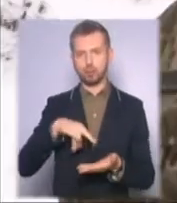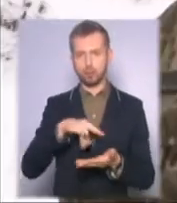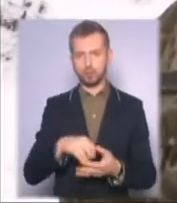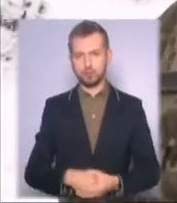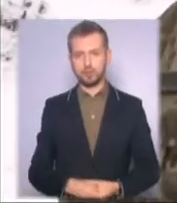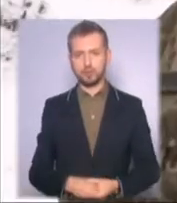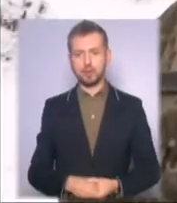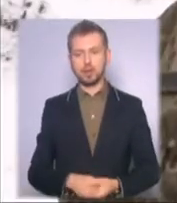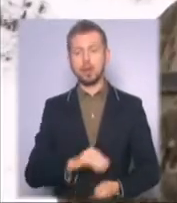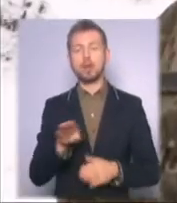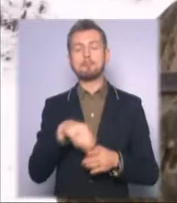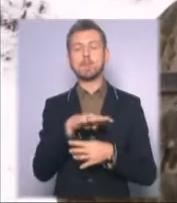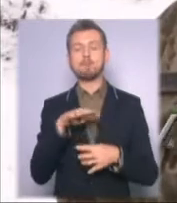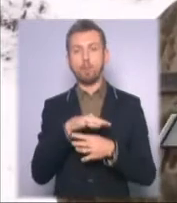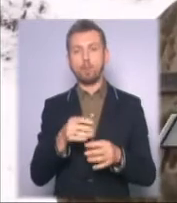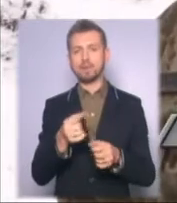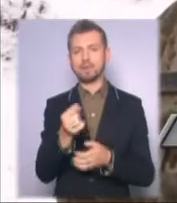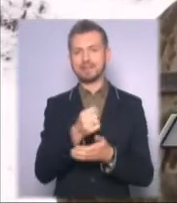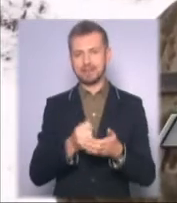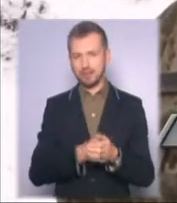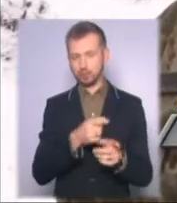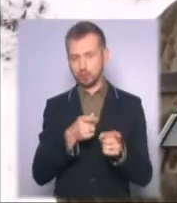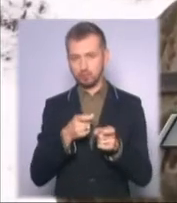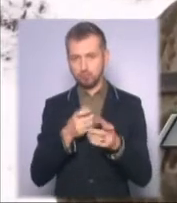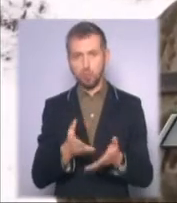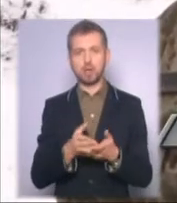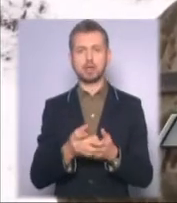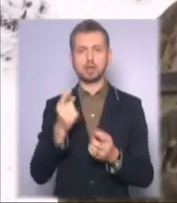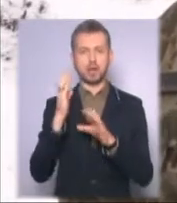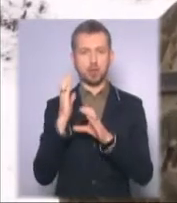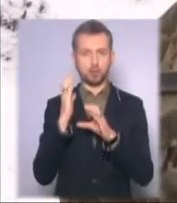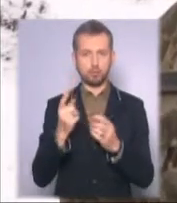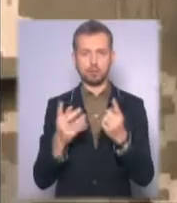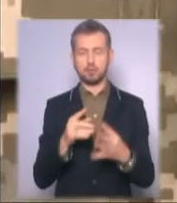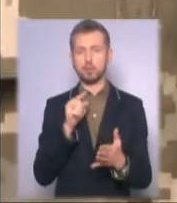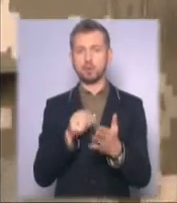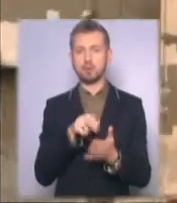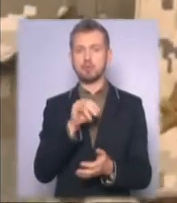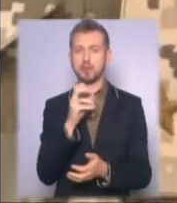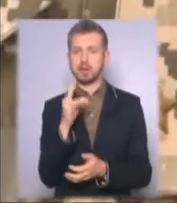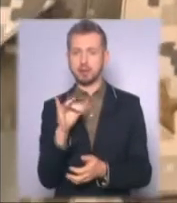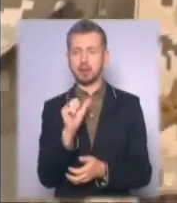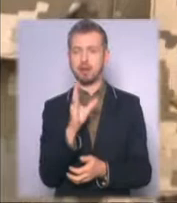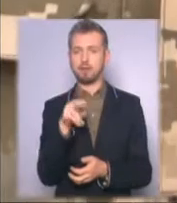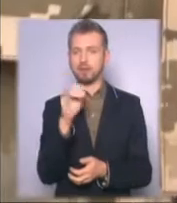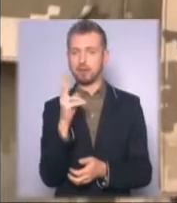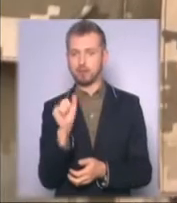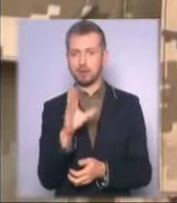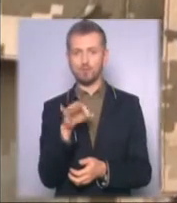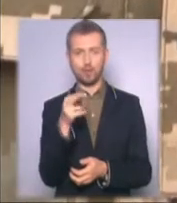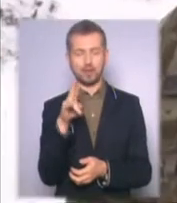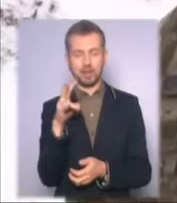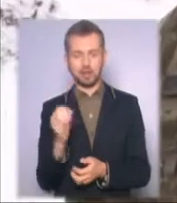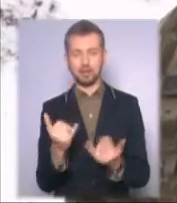Під вогонь зі стрілецької зброї гранатометів і мінометів потрапили Пєскі, Авдіївка, Водяне. Сьогодні, близько 12-ї дня, з метою